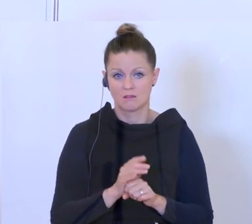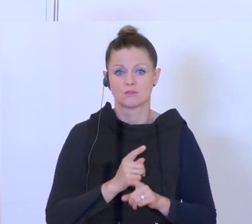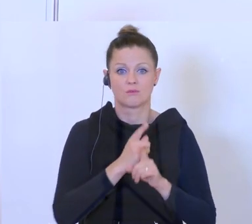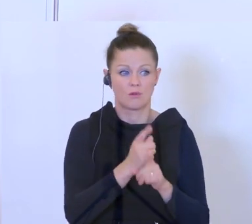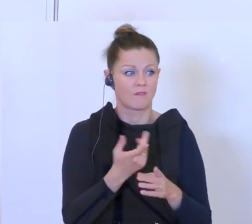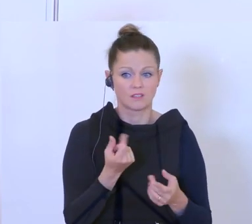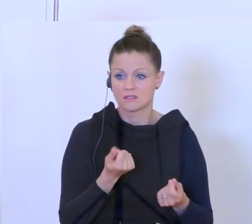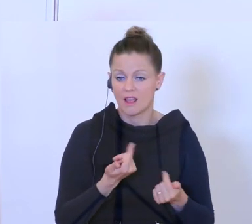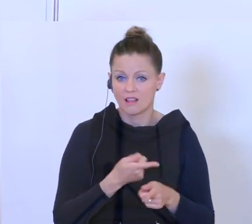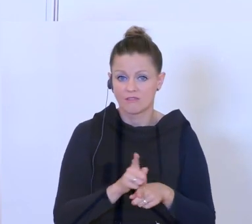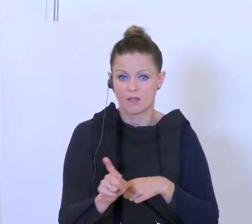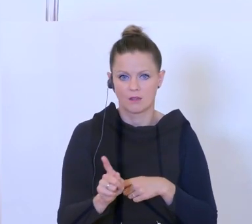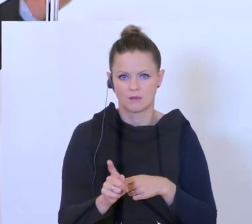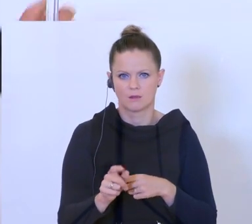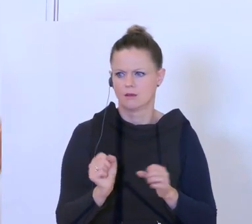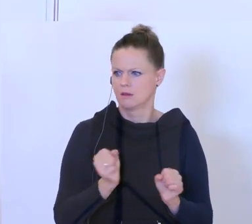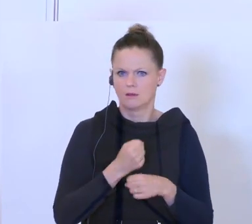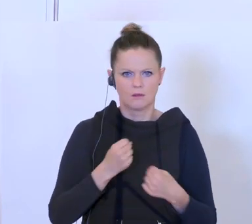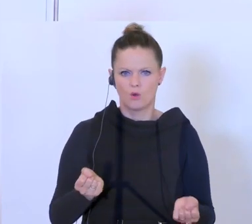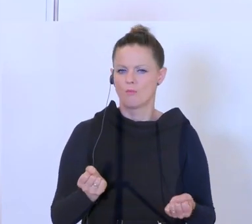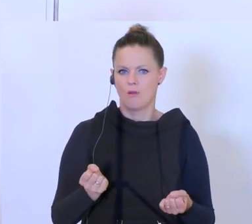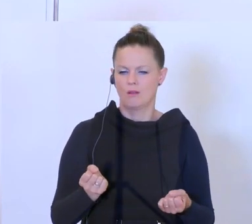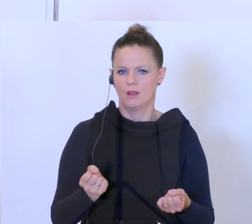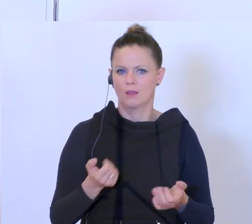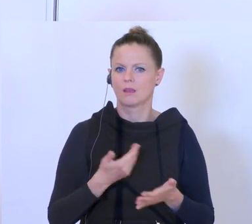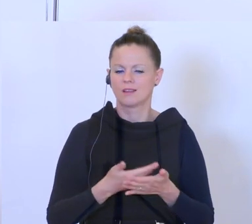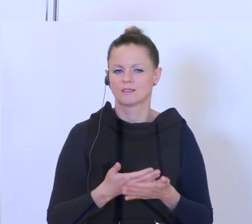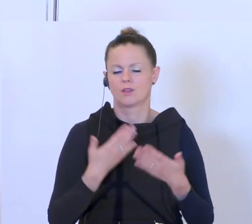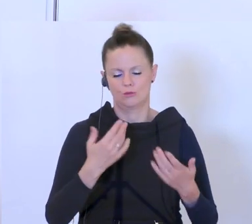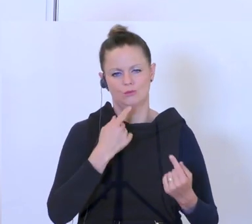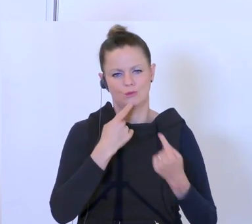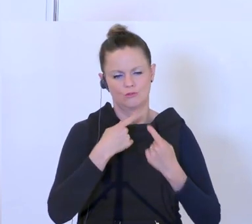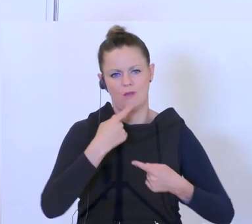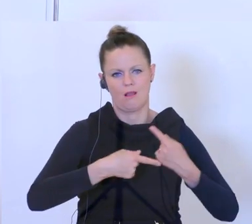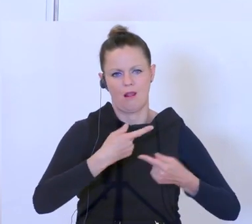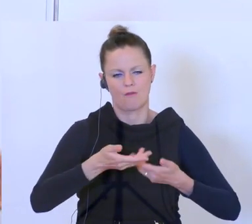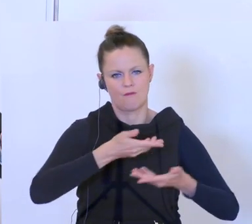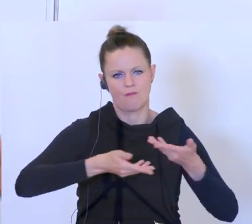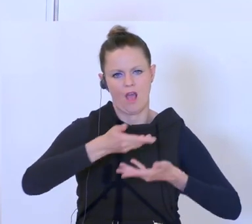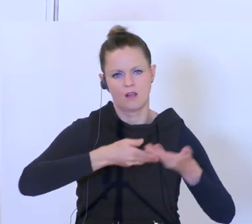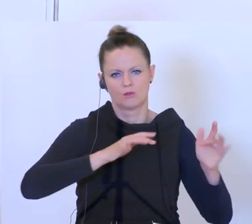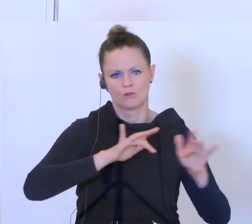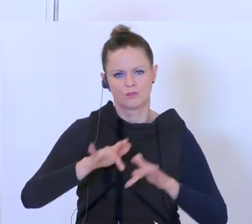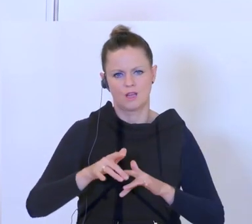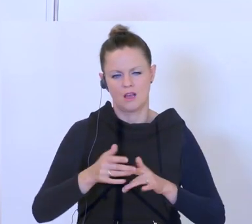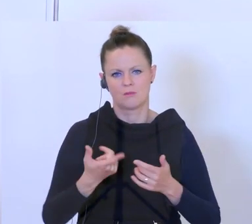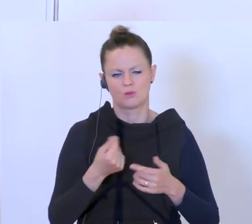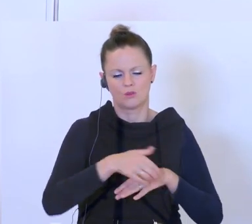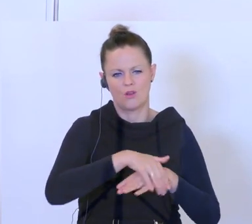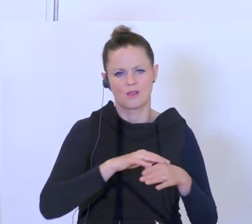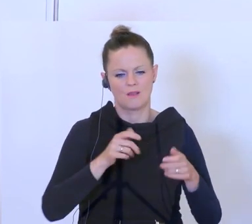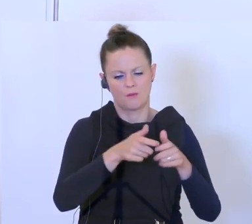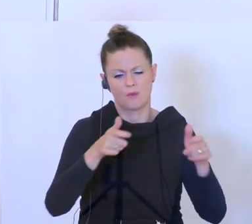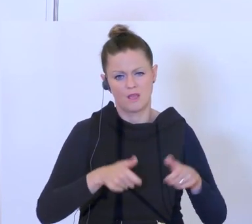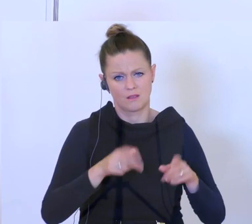Folge das Geld fällt. kann man nicht wollen. Und deshalb gibt es hier genau diese Gespräche und Verhandlungen. Und man kann sicher auch beim Gemeindepaket dann